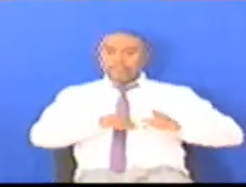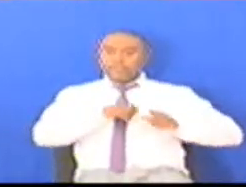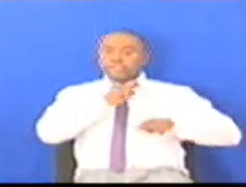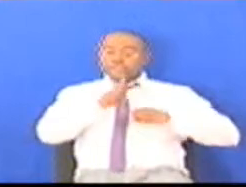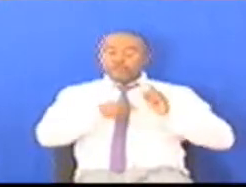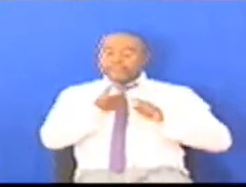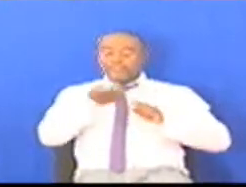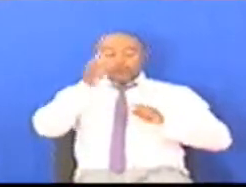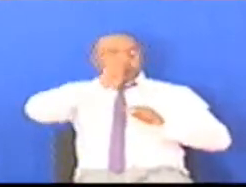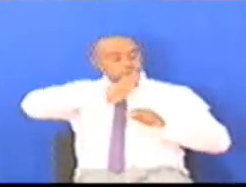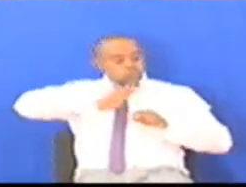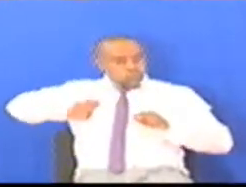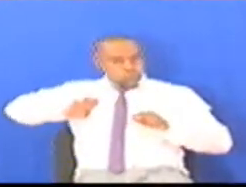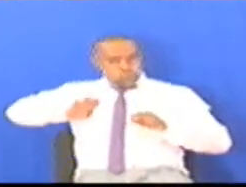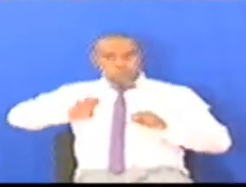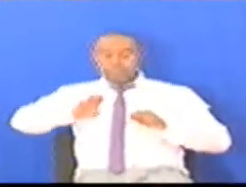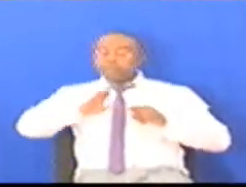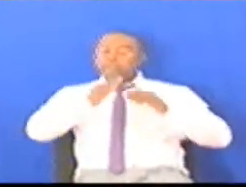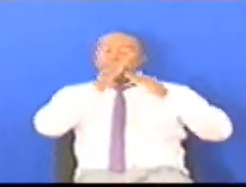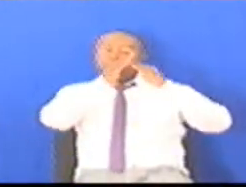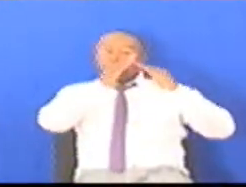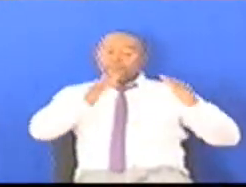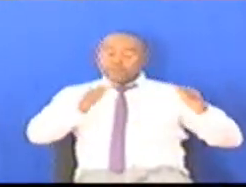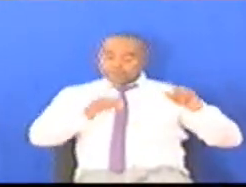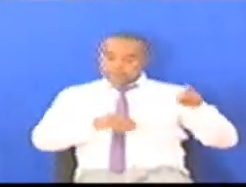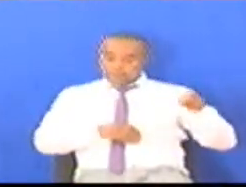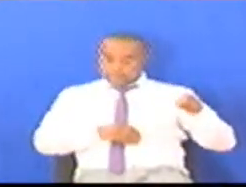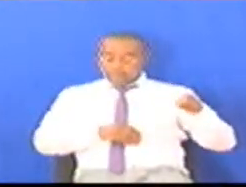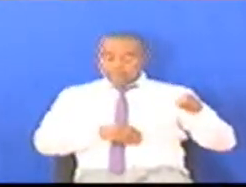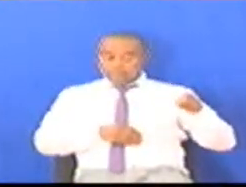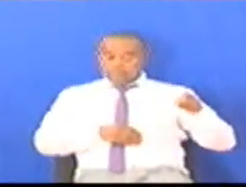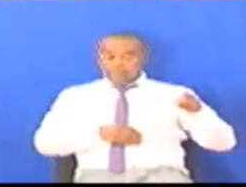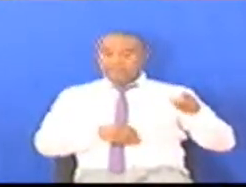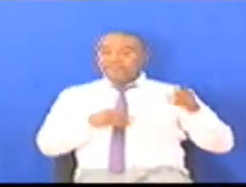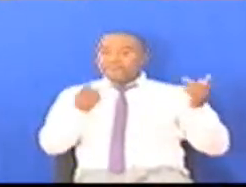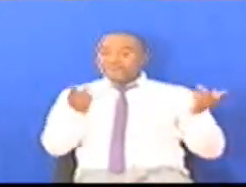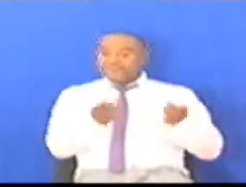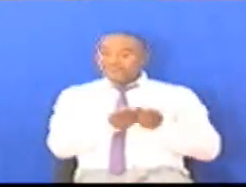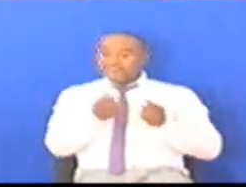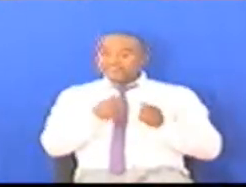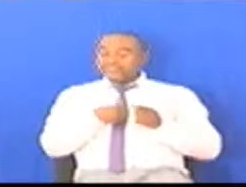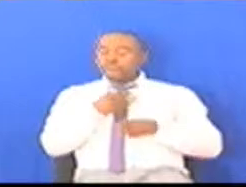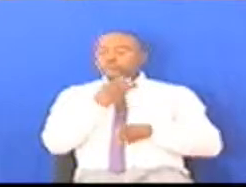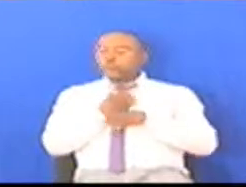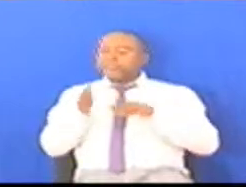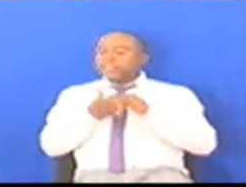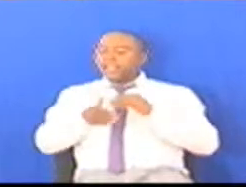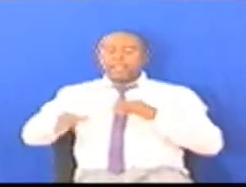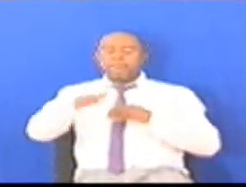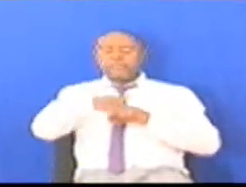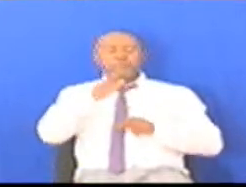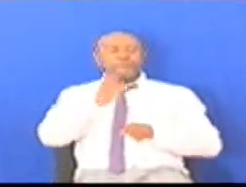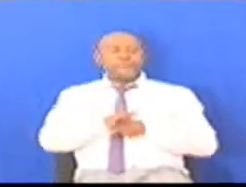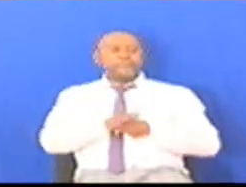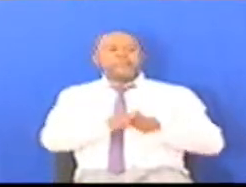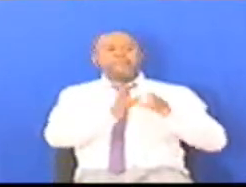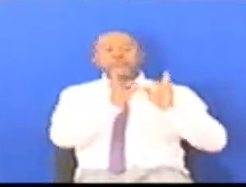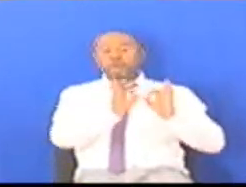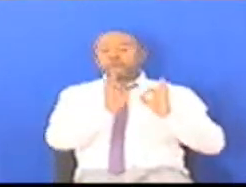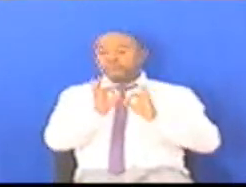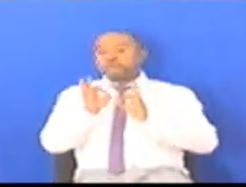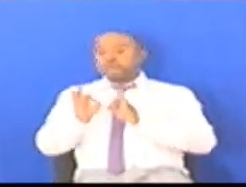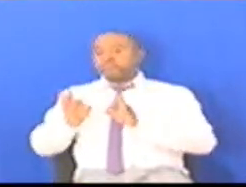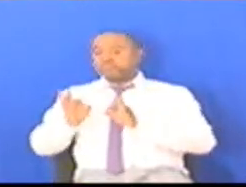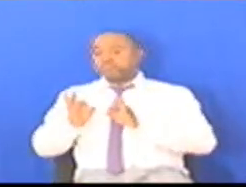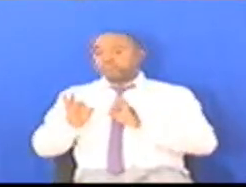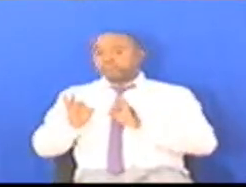Kuyamaliza Yale Maboma Sambamba Na maboma Hayo Tumejenga Maino Mengi Mazuri Kwenye Kwenye